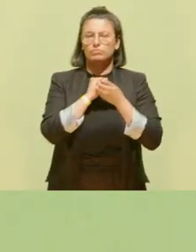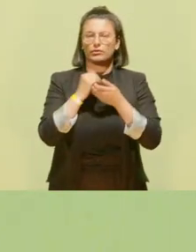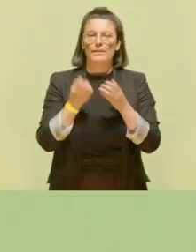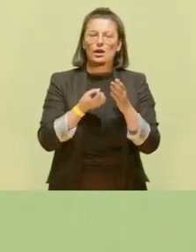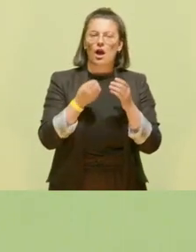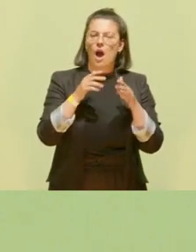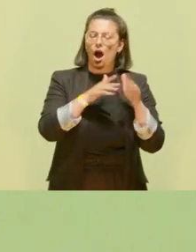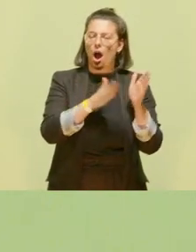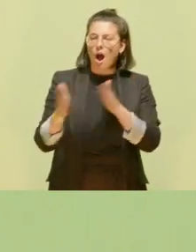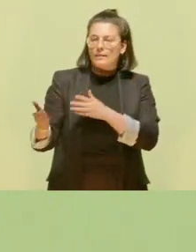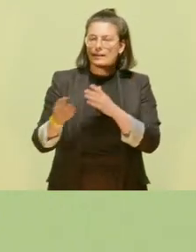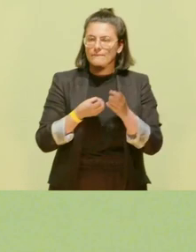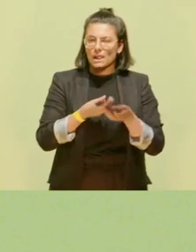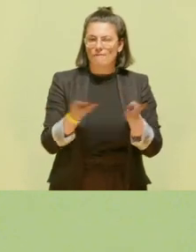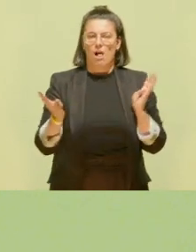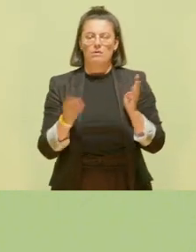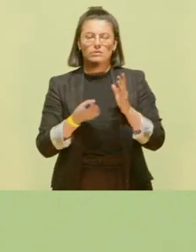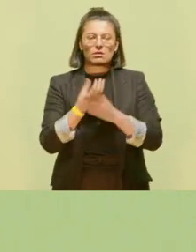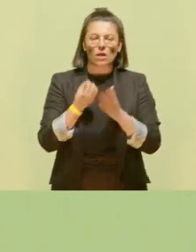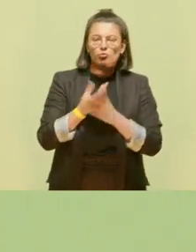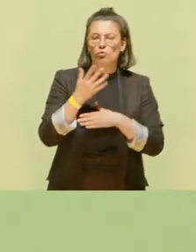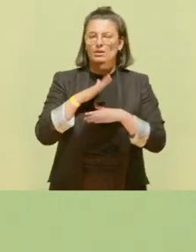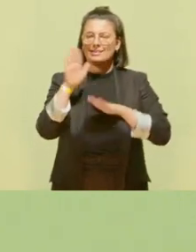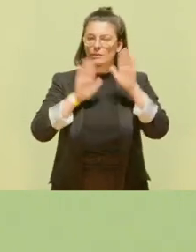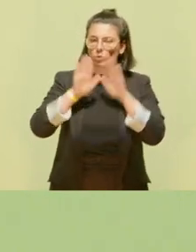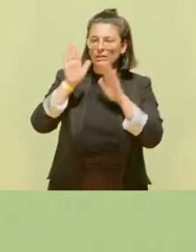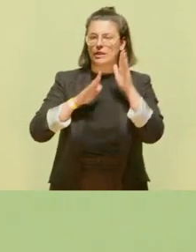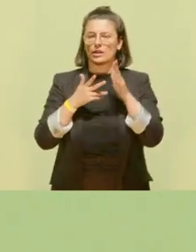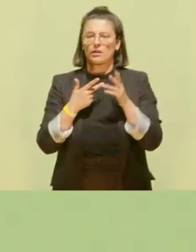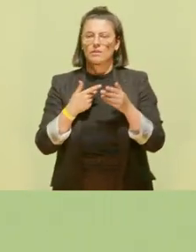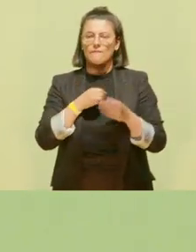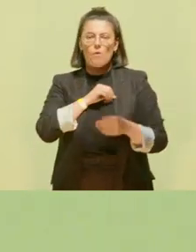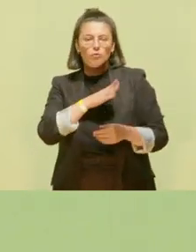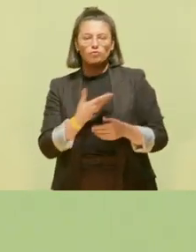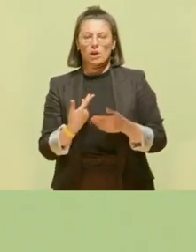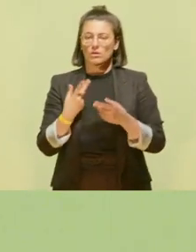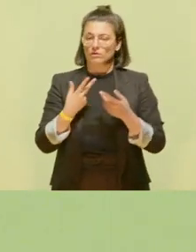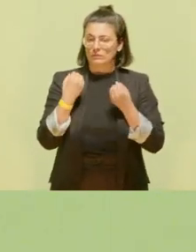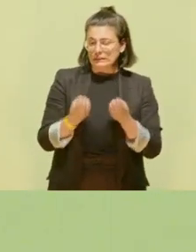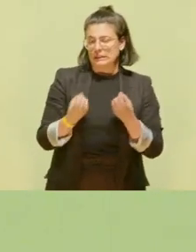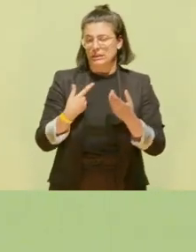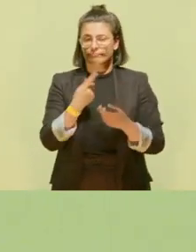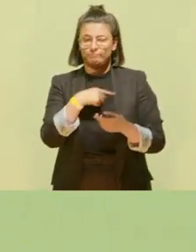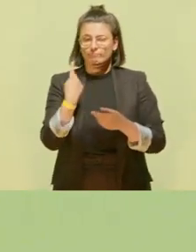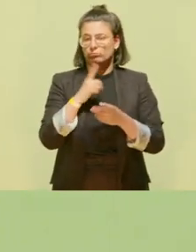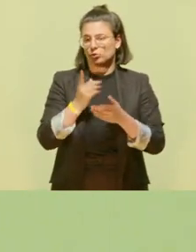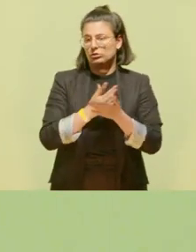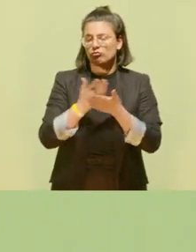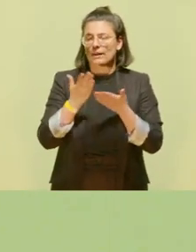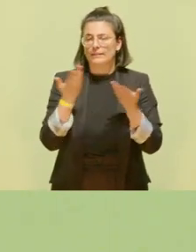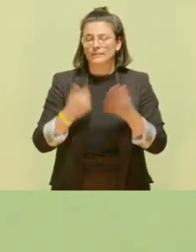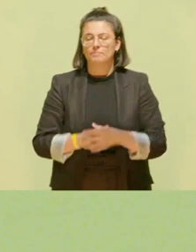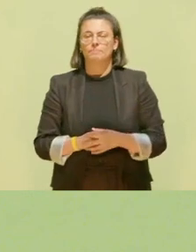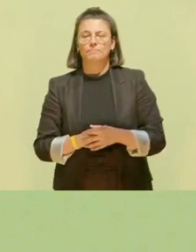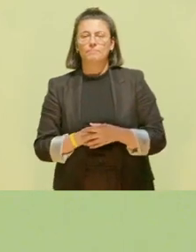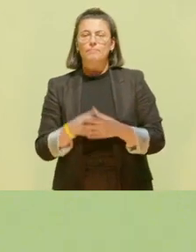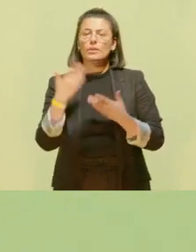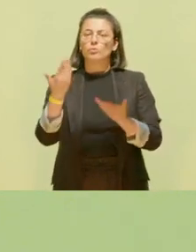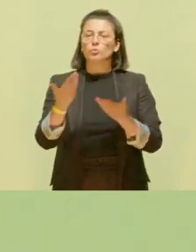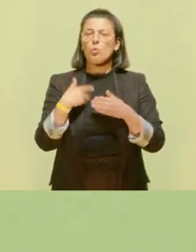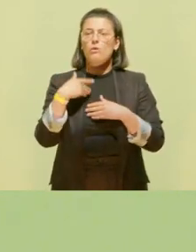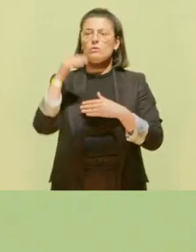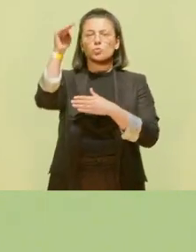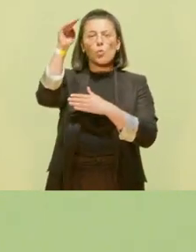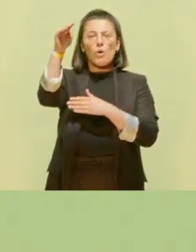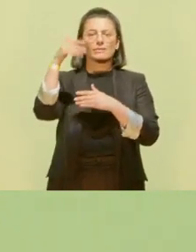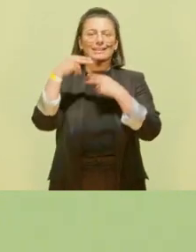unsere Natur, unsere Demokratie und unseren Wohlstand sichern. Zukünftige Generationen werden diese Wahl nicht